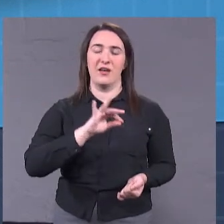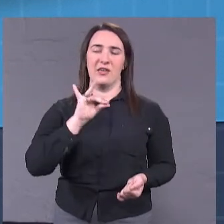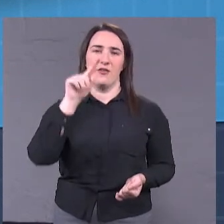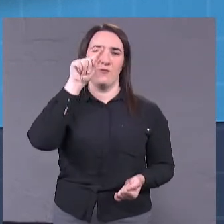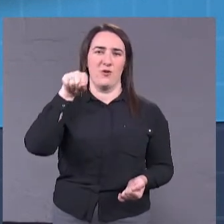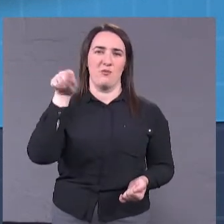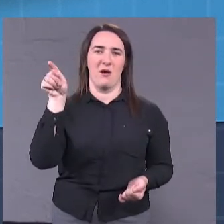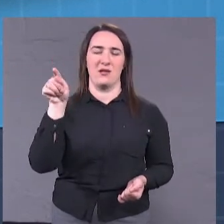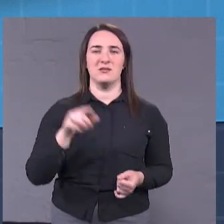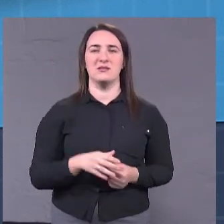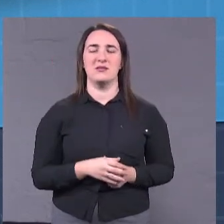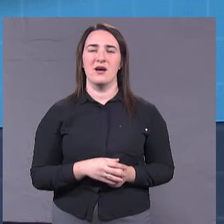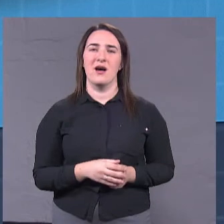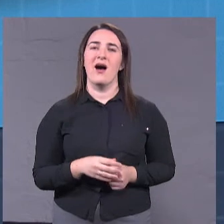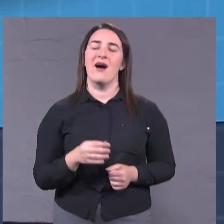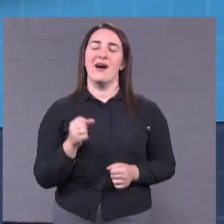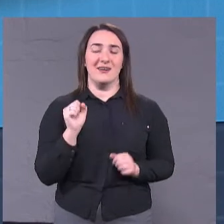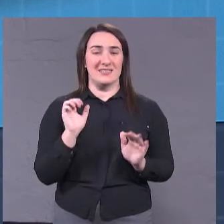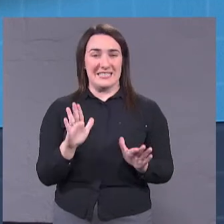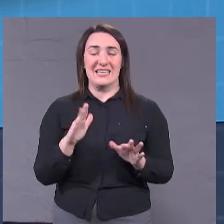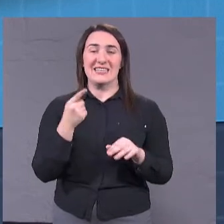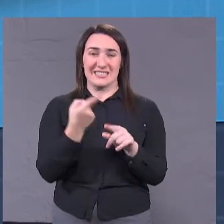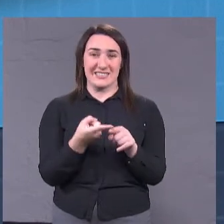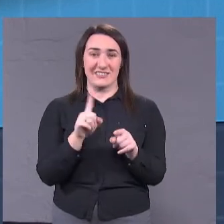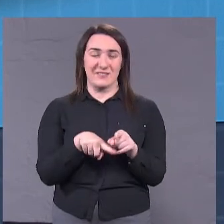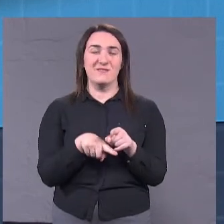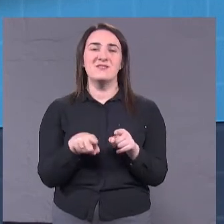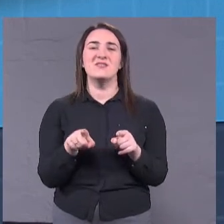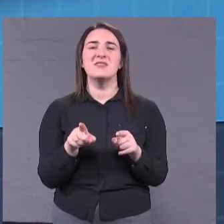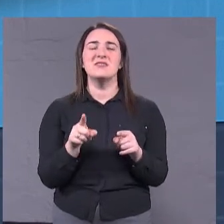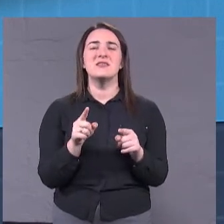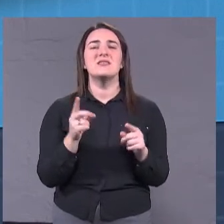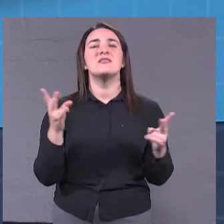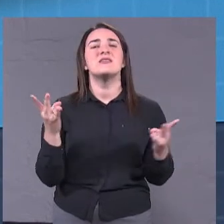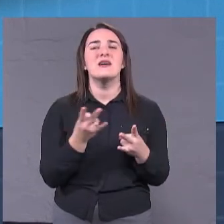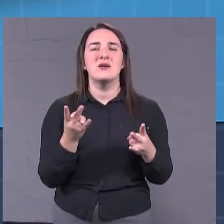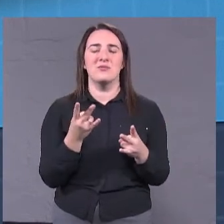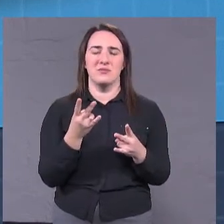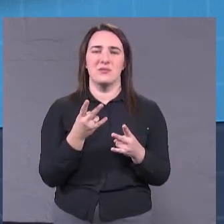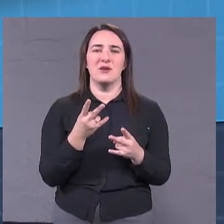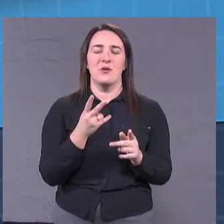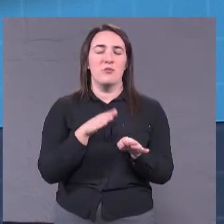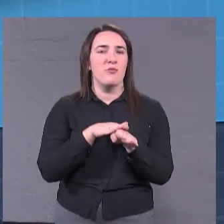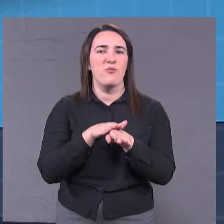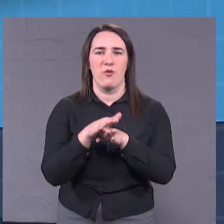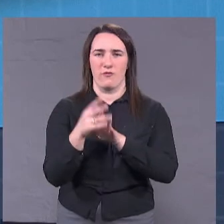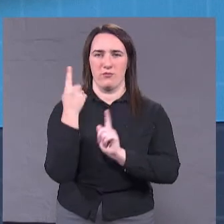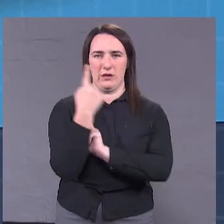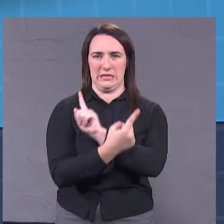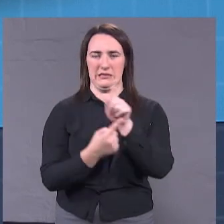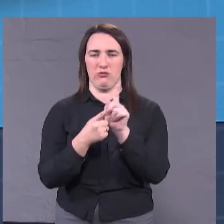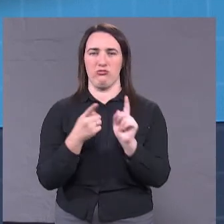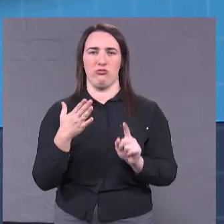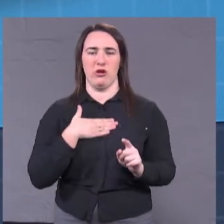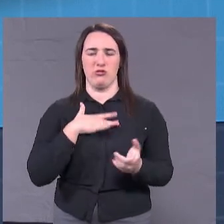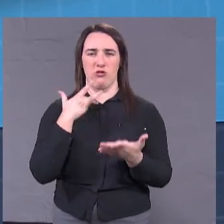Тільки це вже требує полной перезагрузки нашої городської